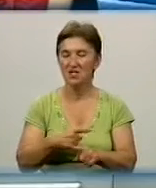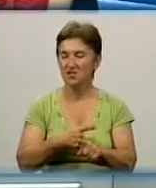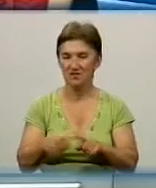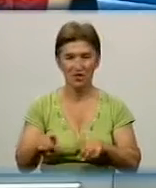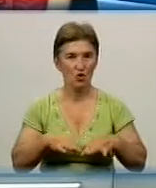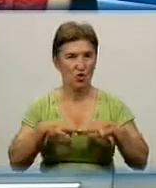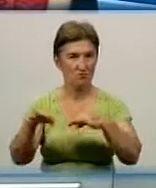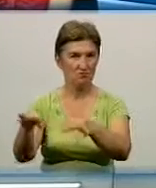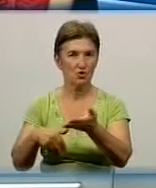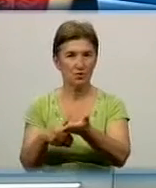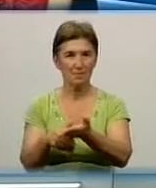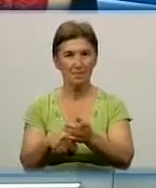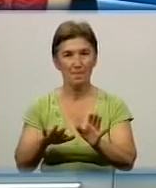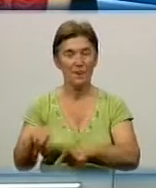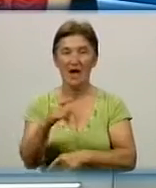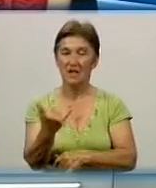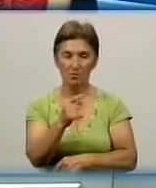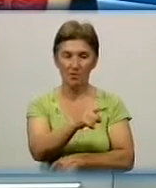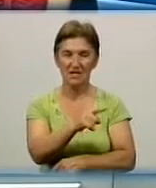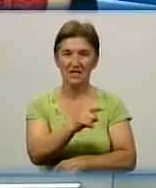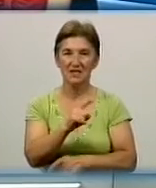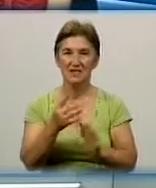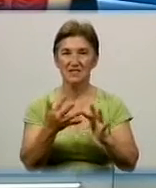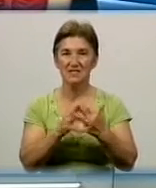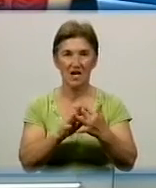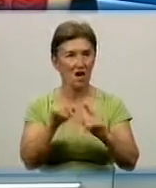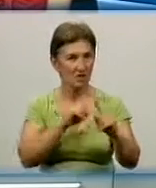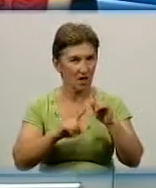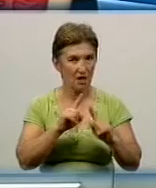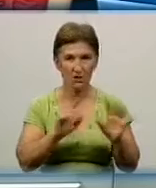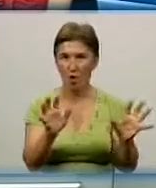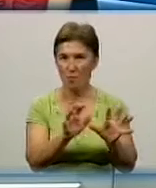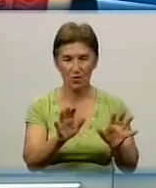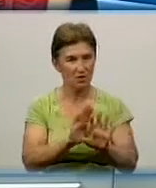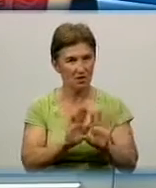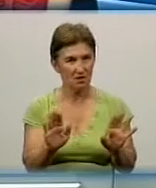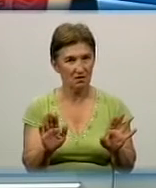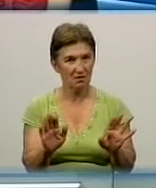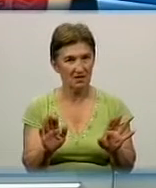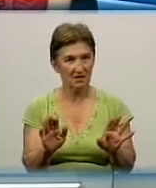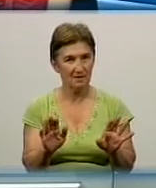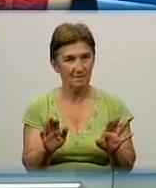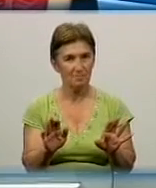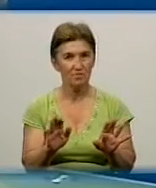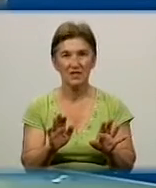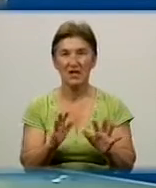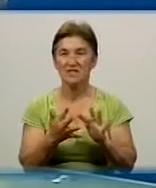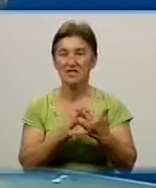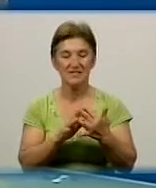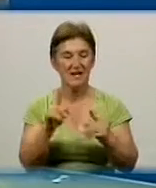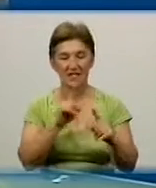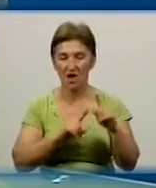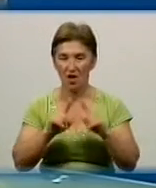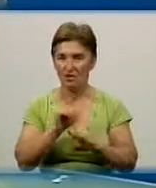нашої. Тепер вже не сільрада опікується медустановою на селі, як це було раніше? Не сільрада, а от